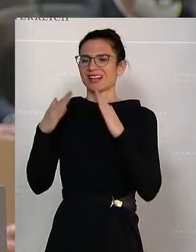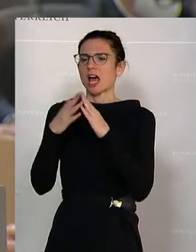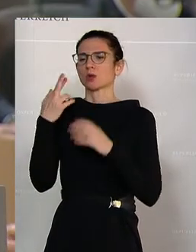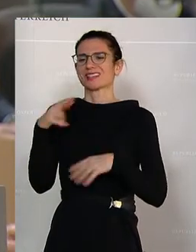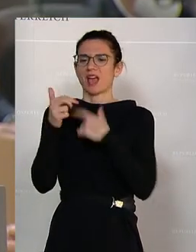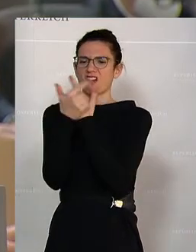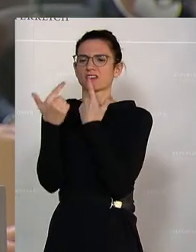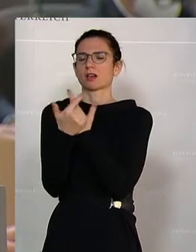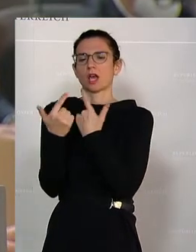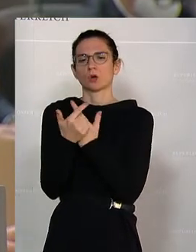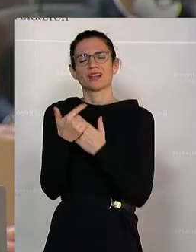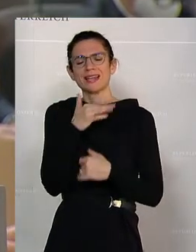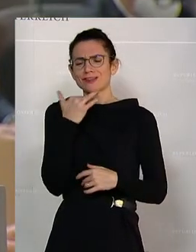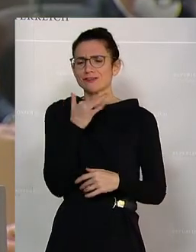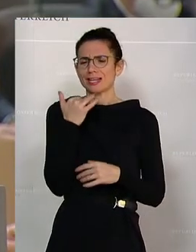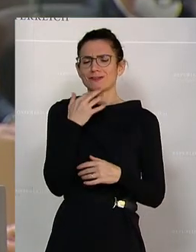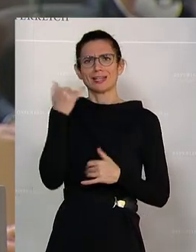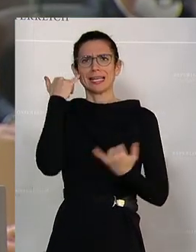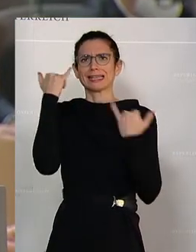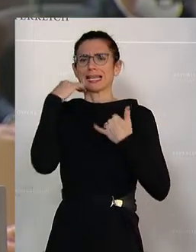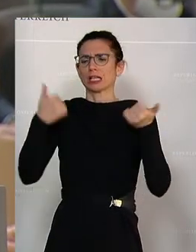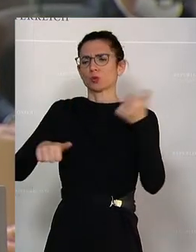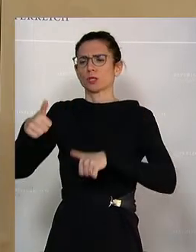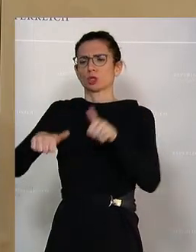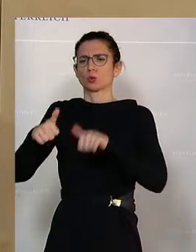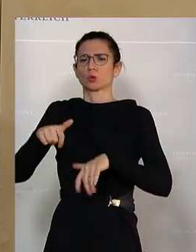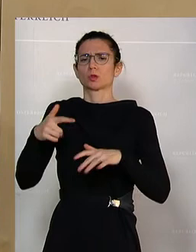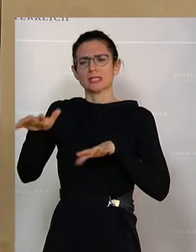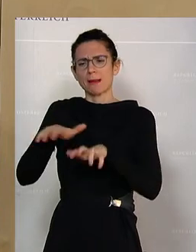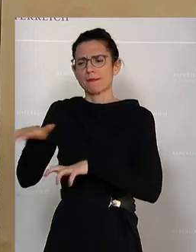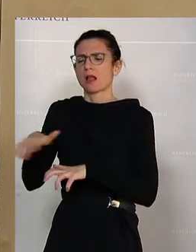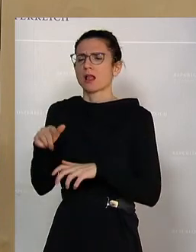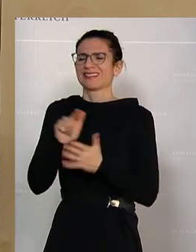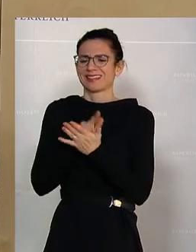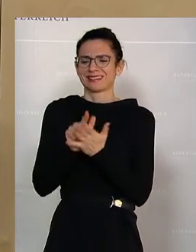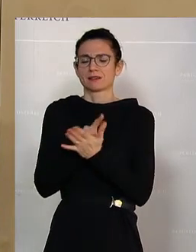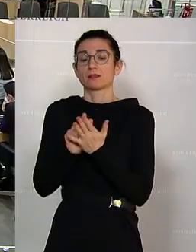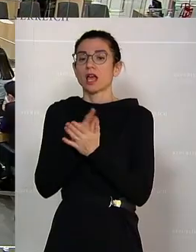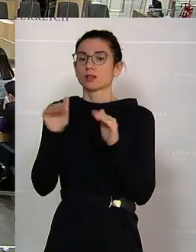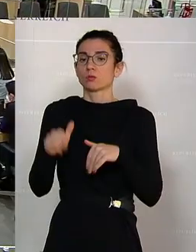ein Ansatz von Ihnen. Es werden viele Ansätze dazukommen. Wichtig ist, dass wir über diese Zeit reden.